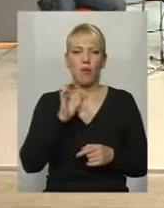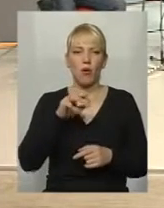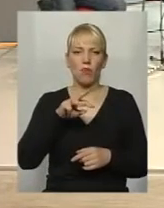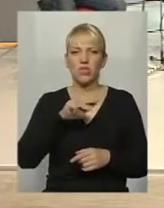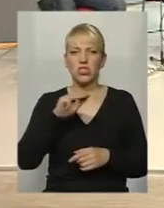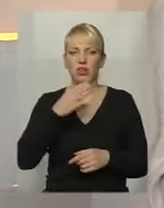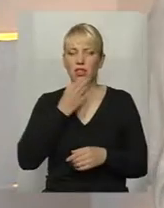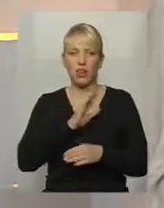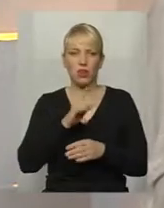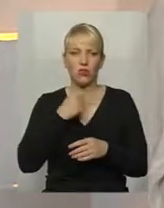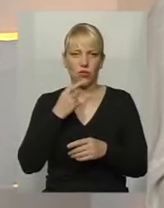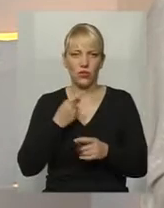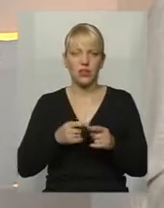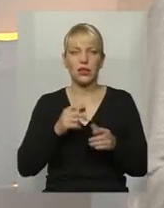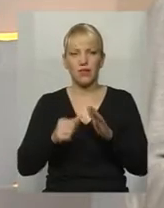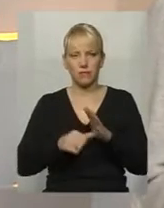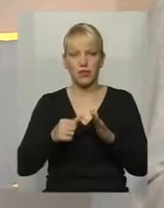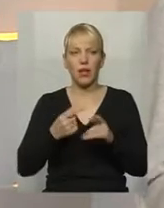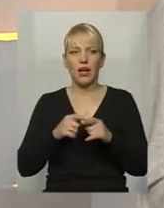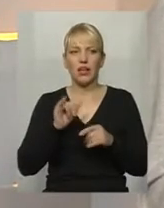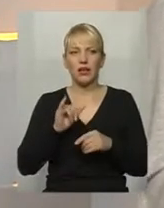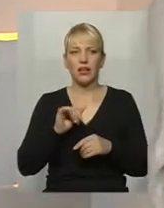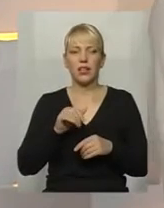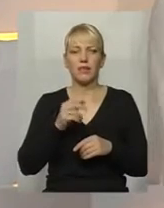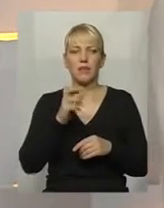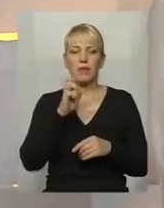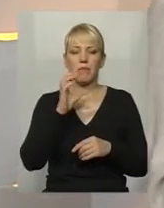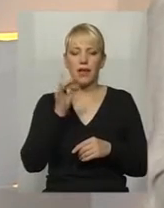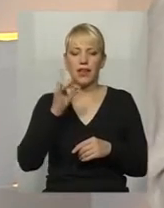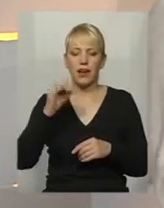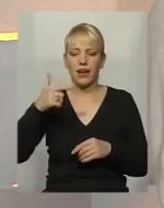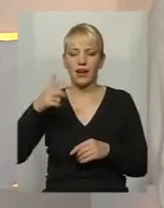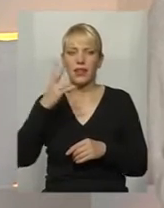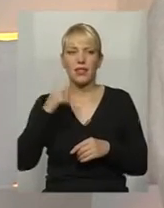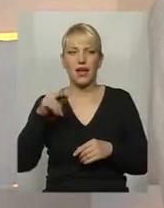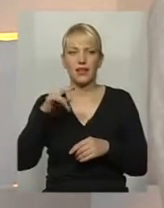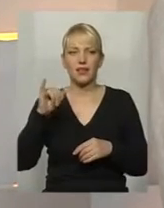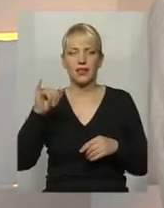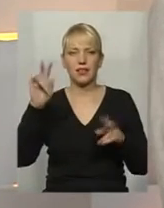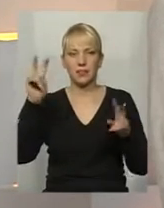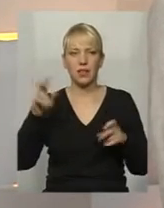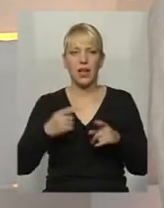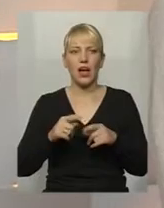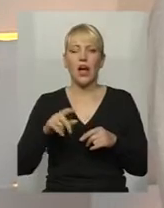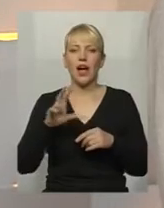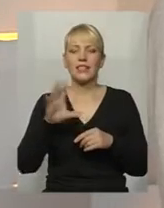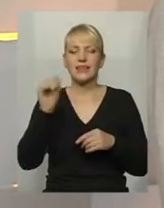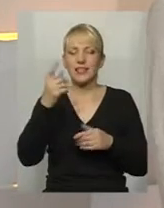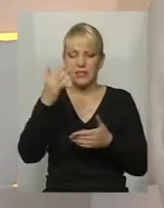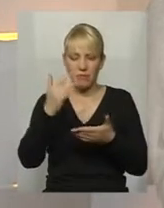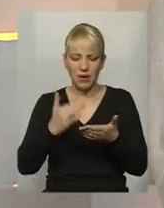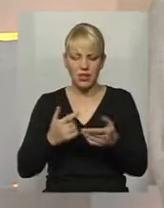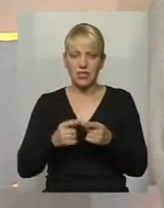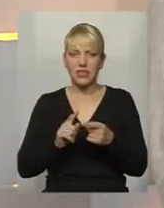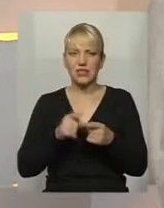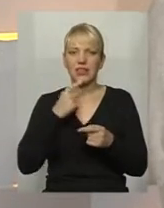є остання стадія реабілітації, яка би нам підійшла, це берег надії. Ну, оці перші, всі, які перерахували, що користуйтесь ними, вони настільки далеко